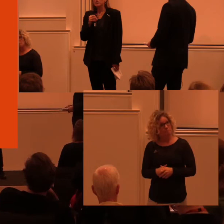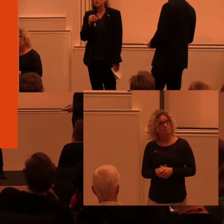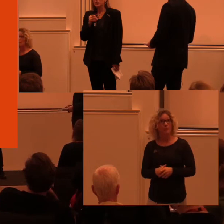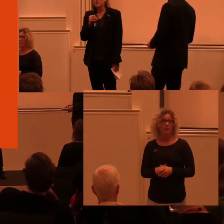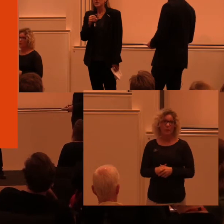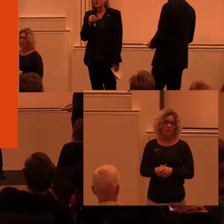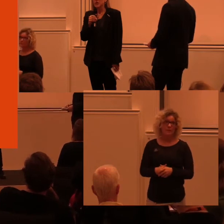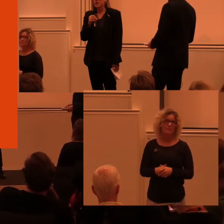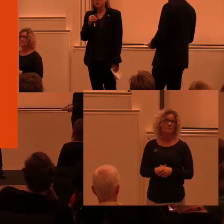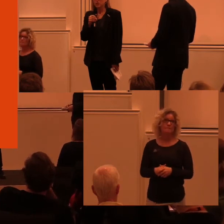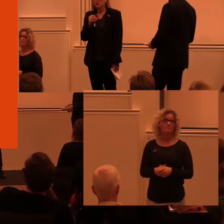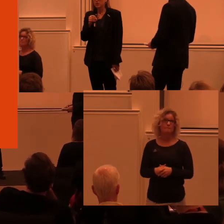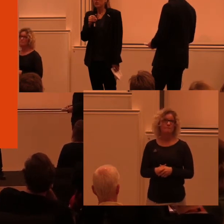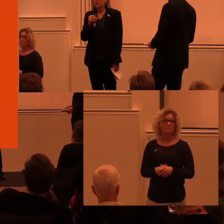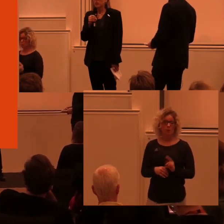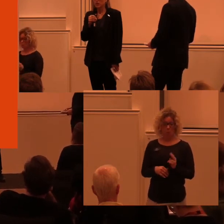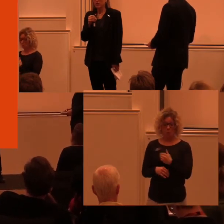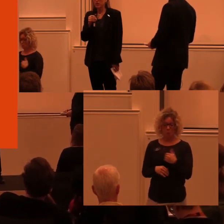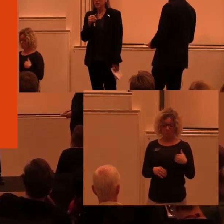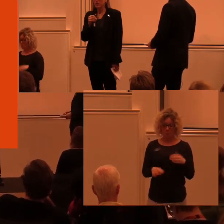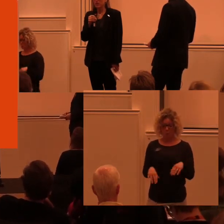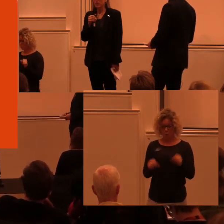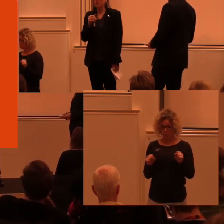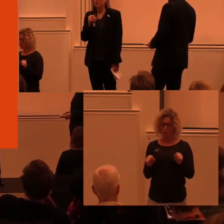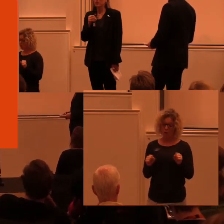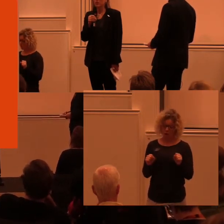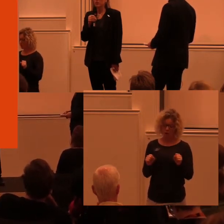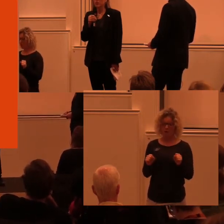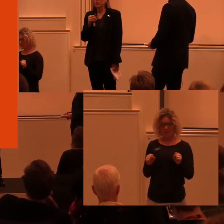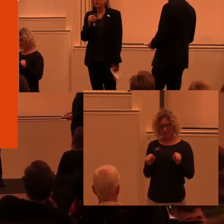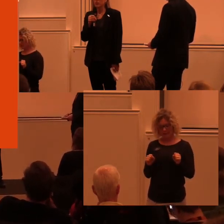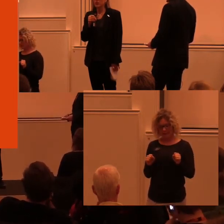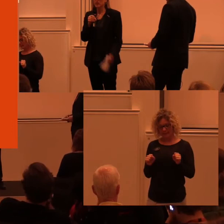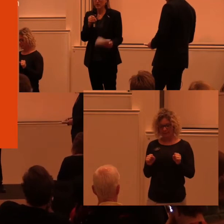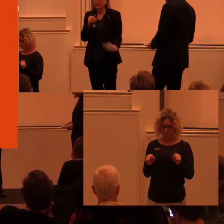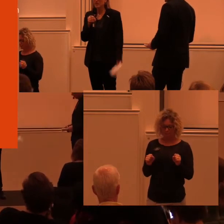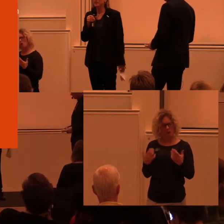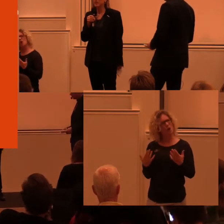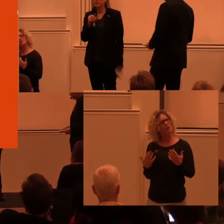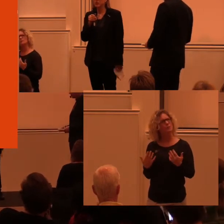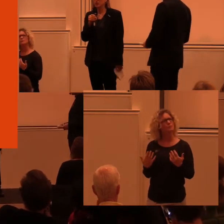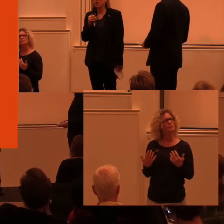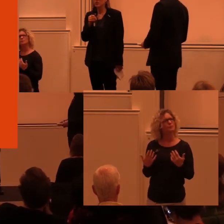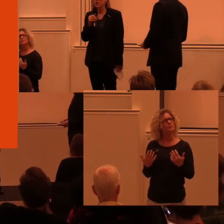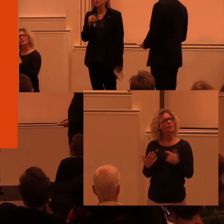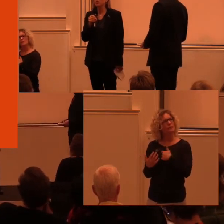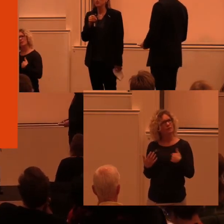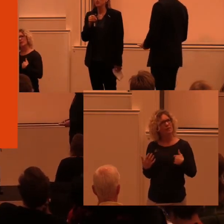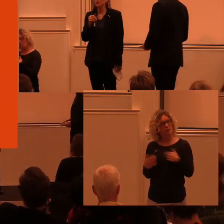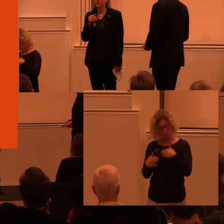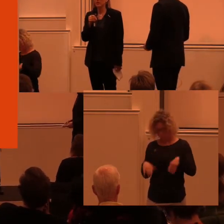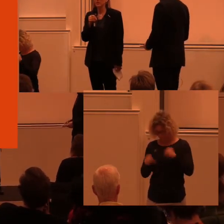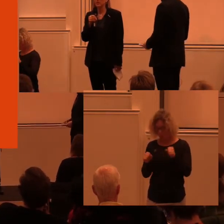Idag så ser vårt uppdrag ut på... Alltså vi ska både stödja